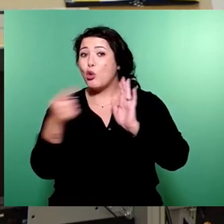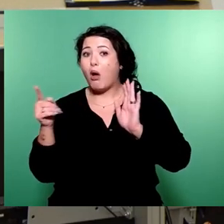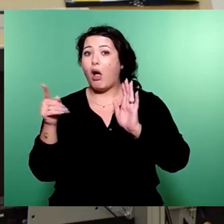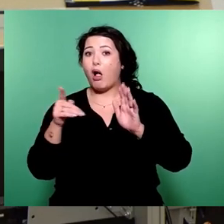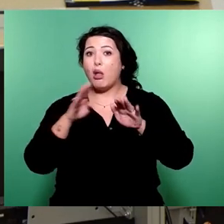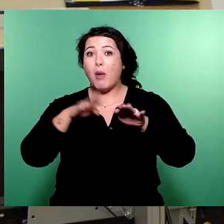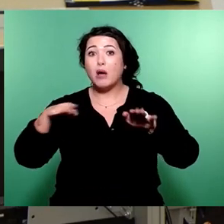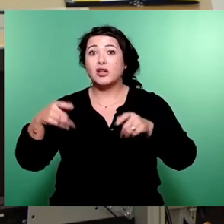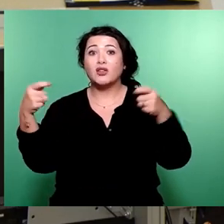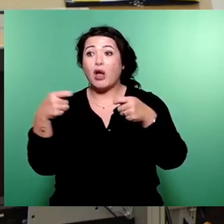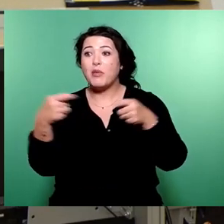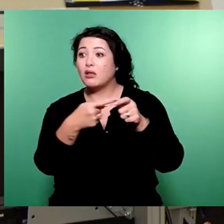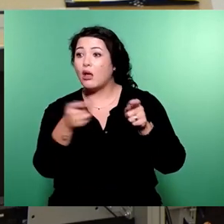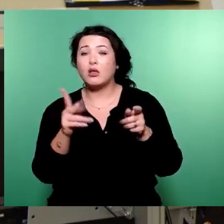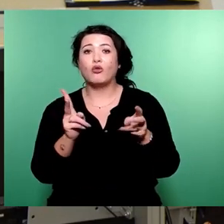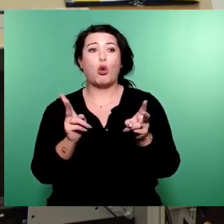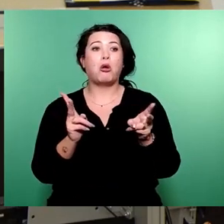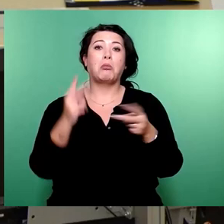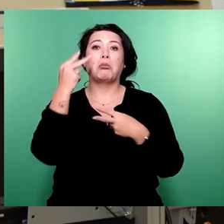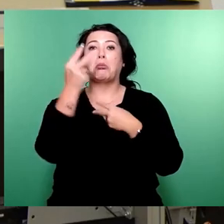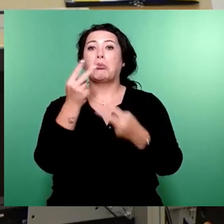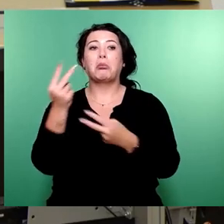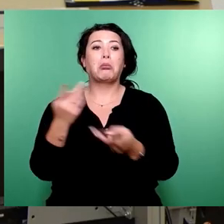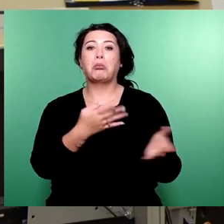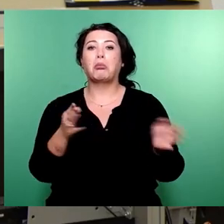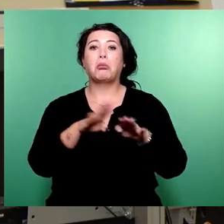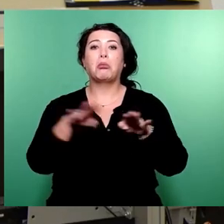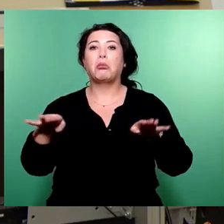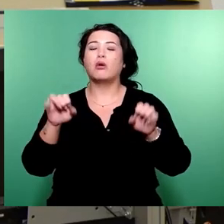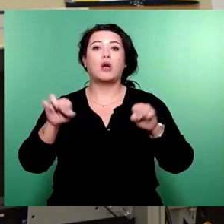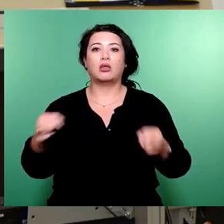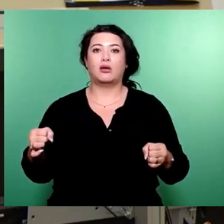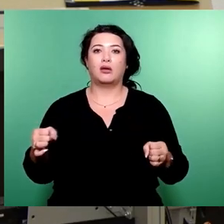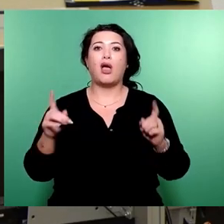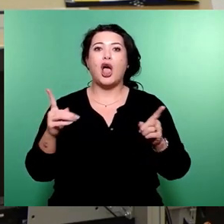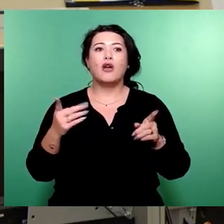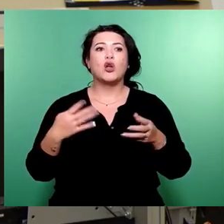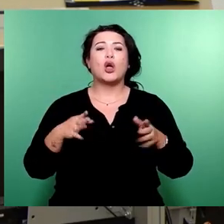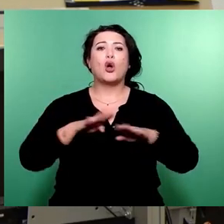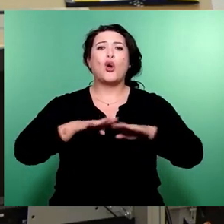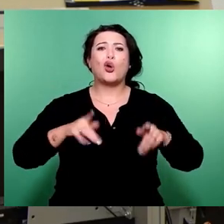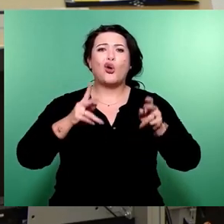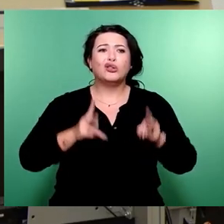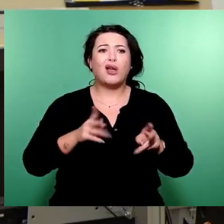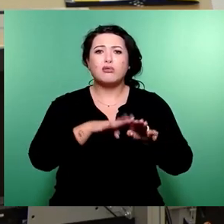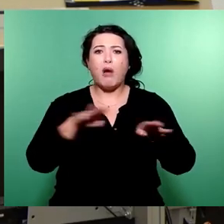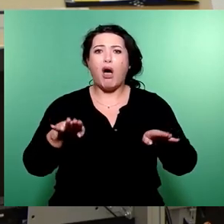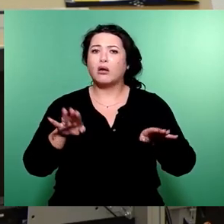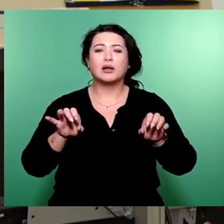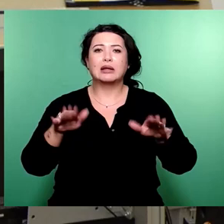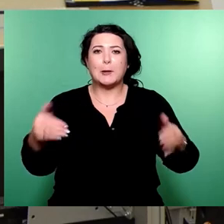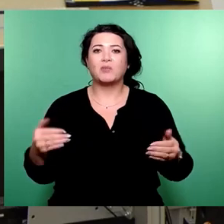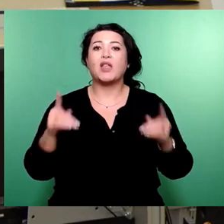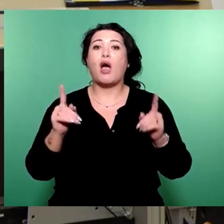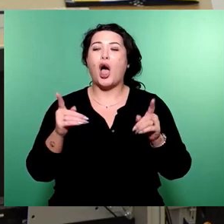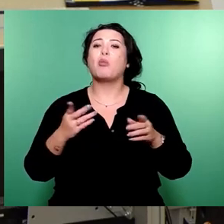Nach wie vor ist die gesetzliche, ja, Frau Krause, ist so, Sie sagen immer, es gibt kein Grundrecht auf Parken. Ein Grundrecht ist es nicht, aber es gibt ein Recht auf Parken.